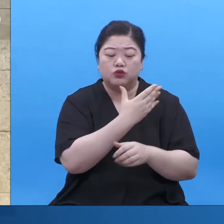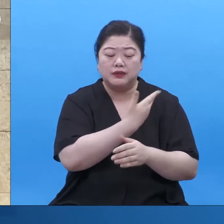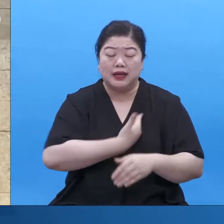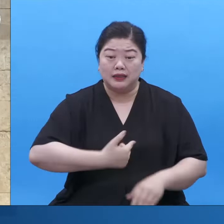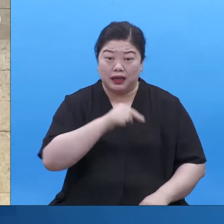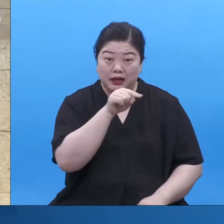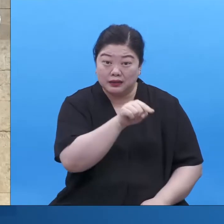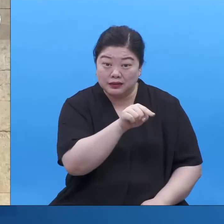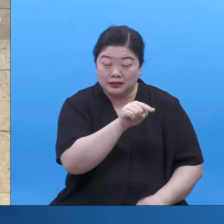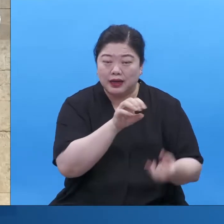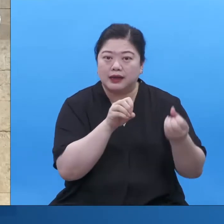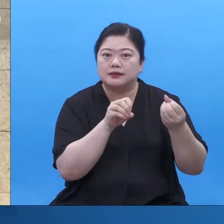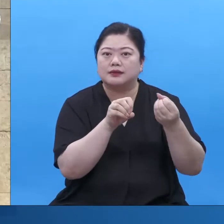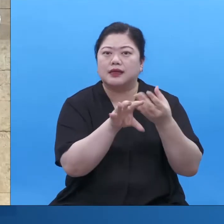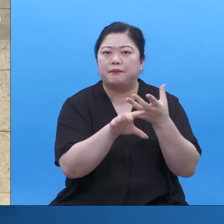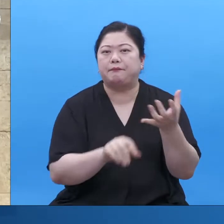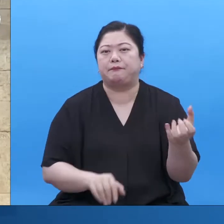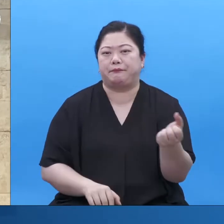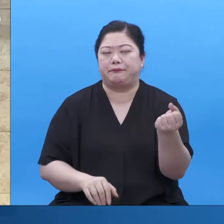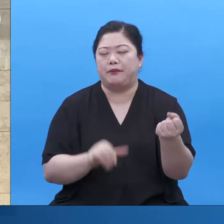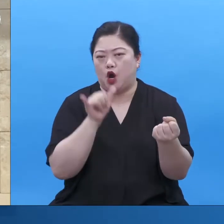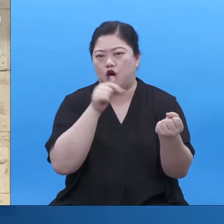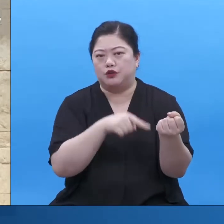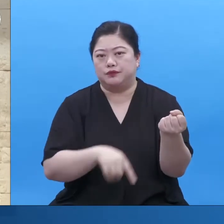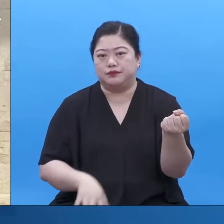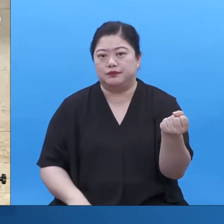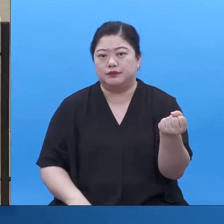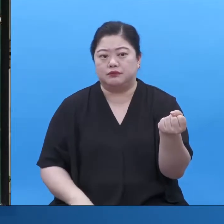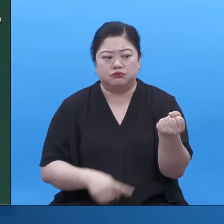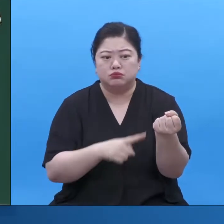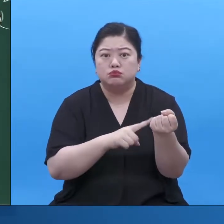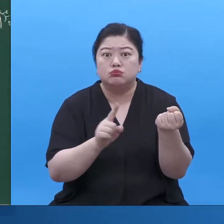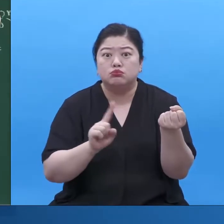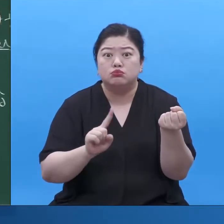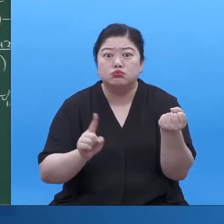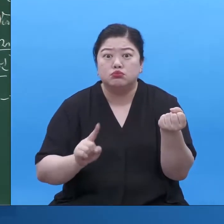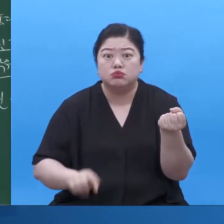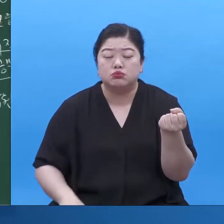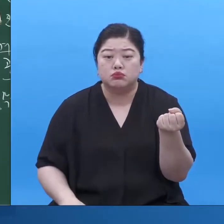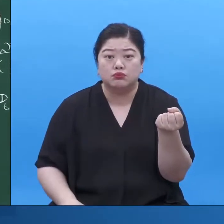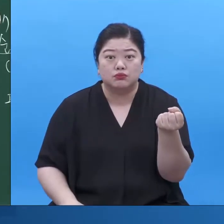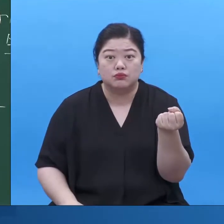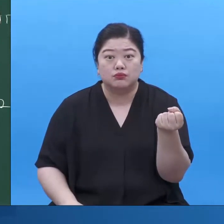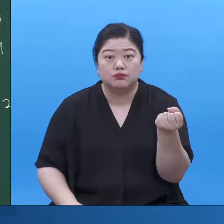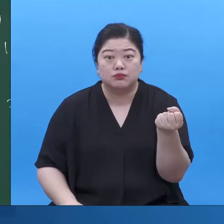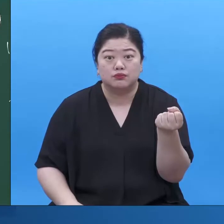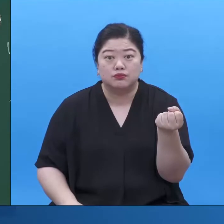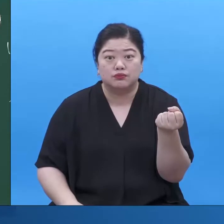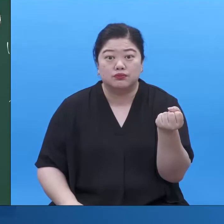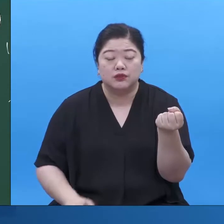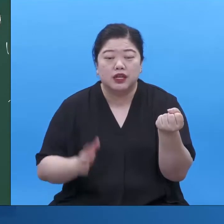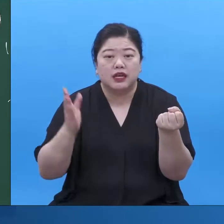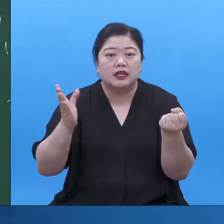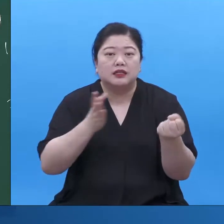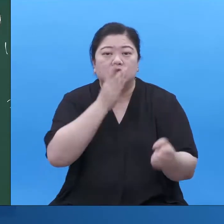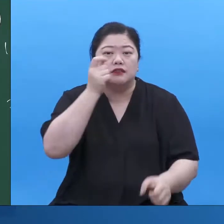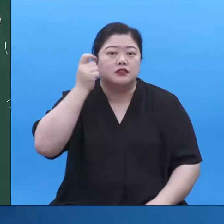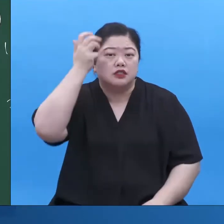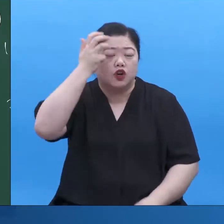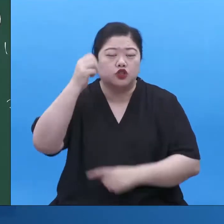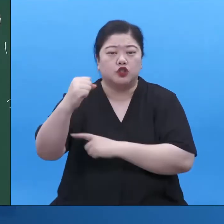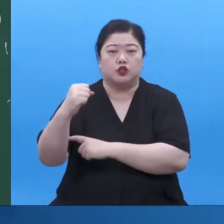그게 뭡니까? 전부 눈에 보이지 않은 성령의 능력과